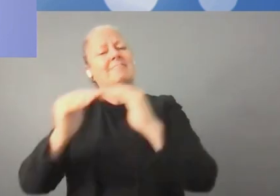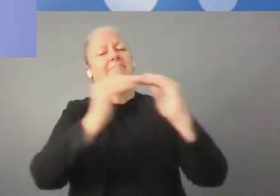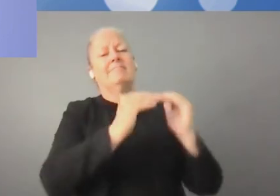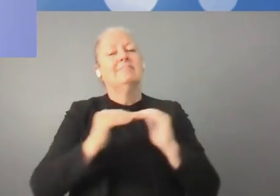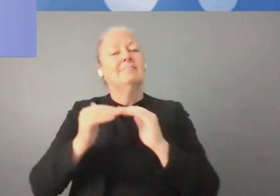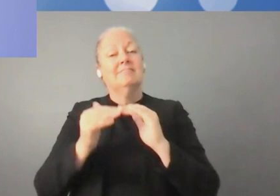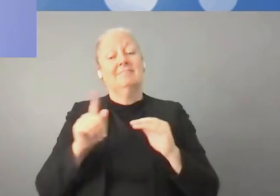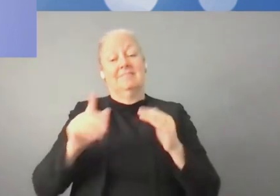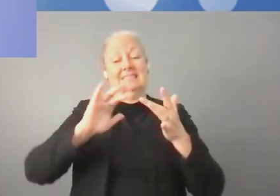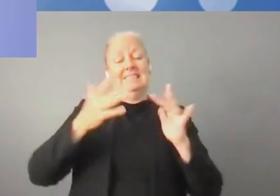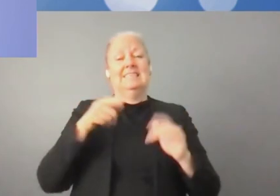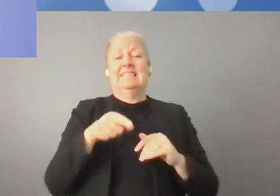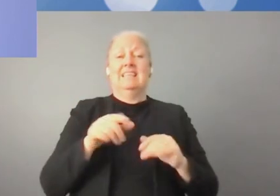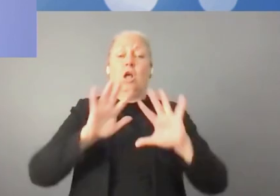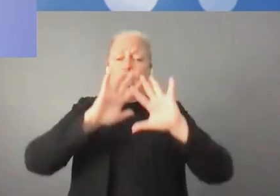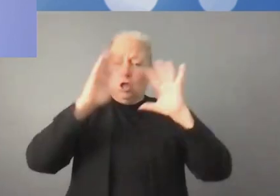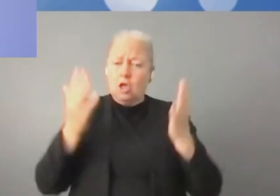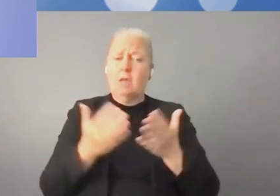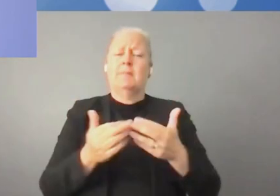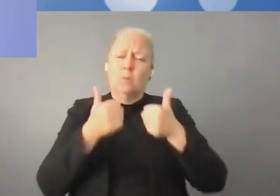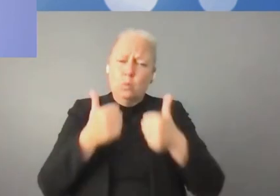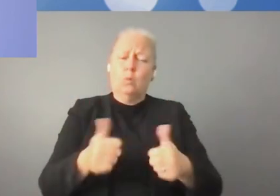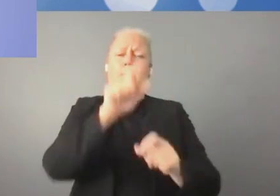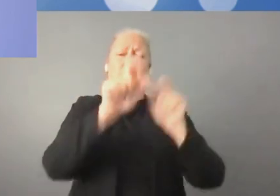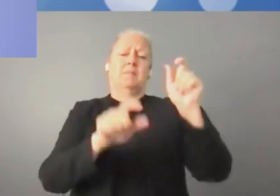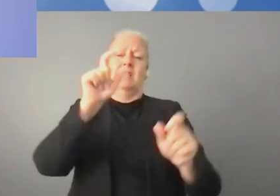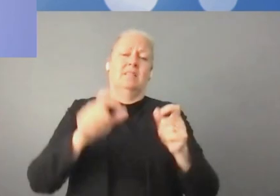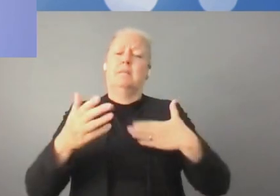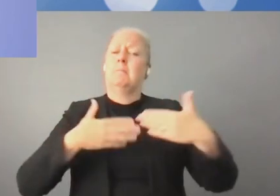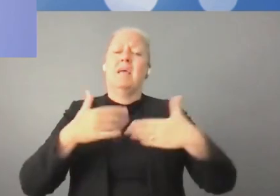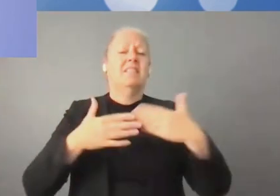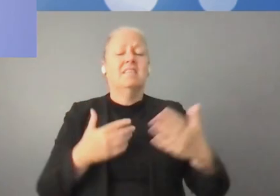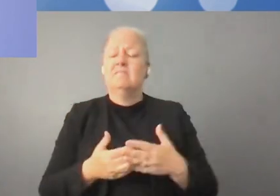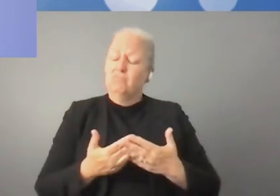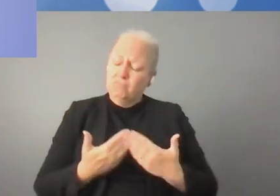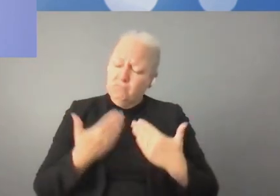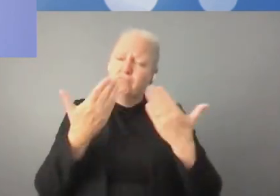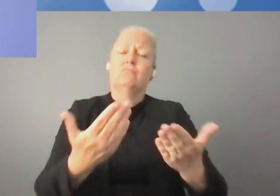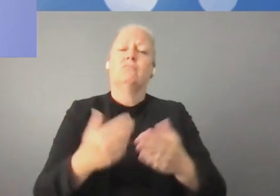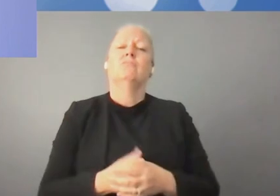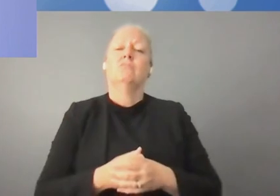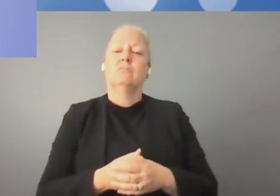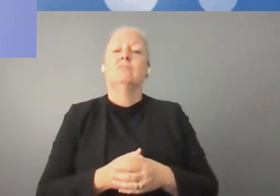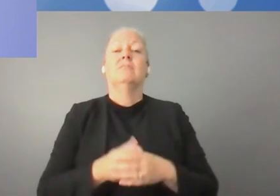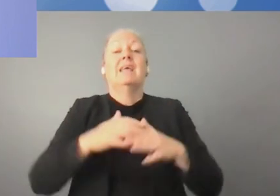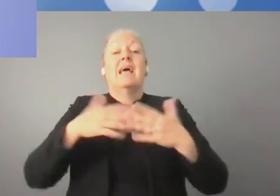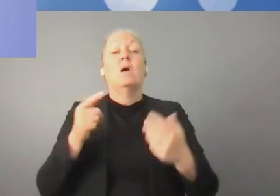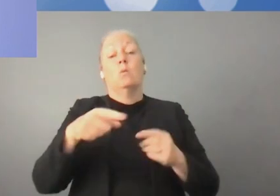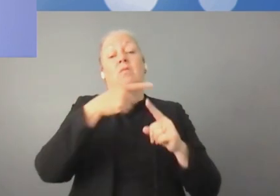nous confirmer dans cet engagement pour l'amélioration de la connectivité mondiale.